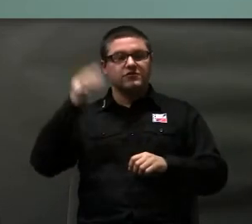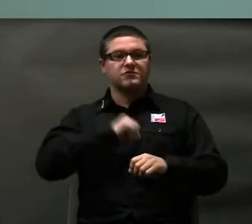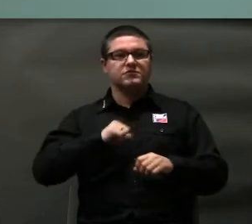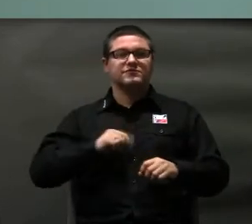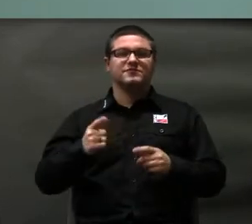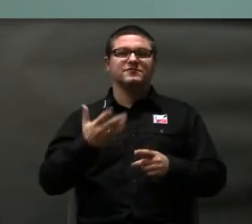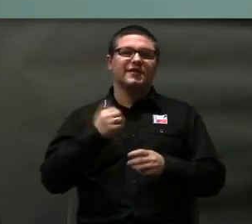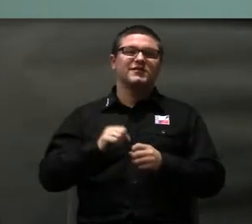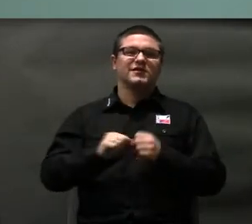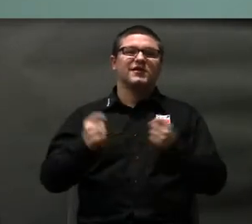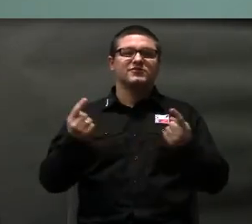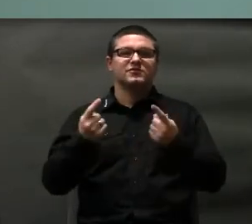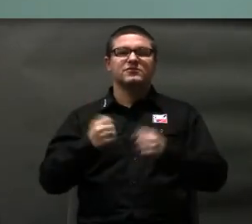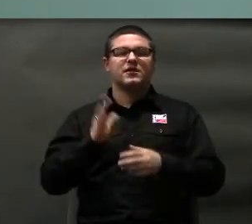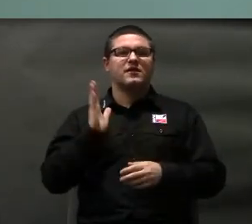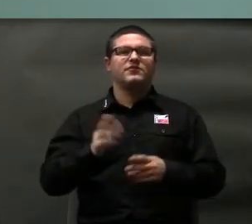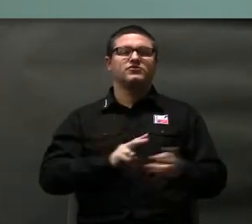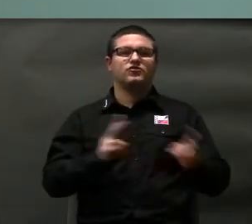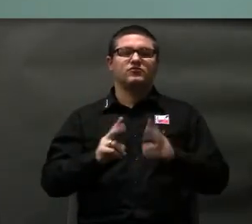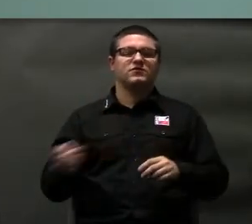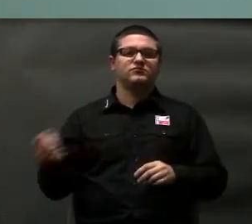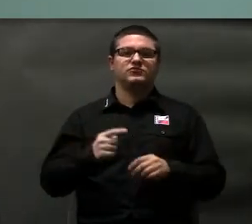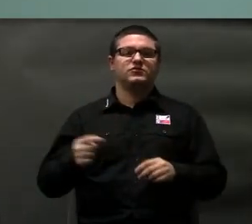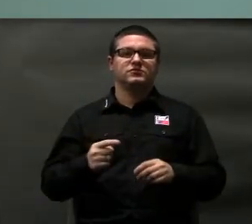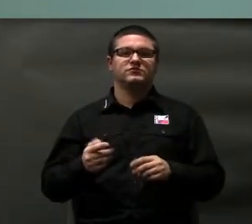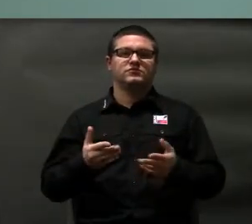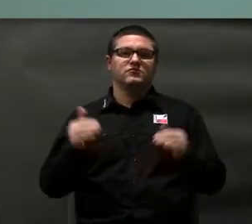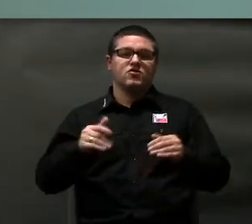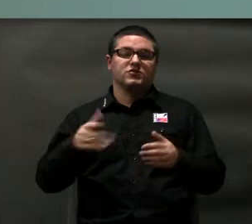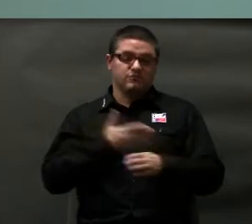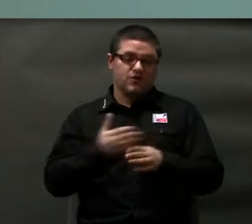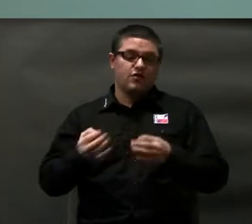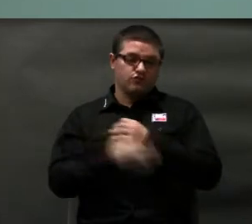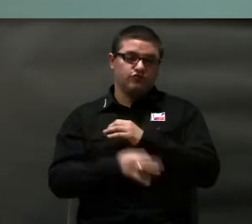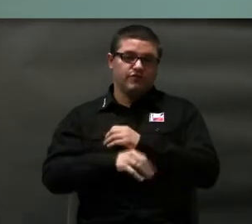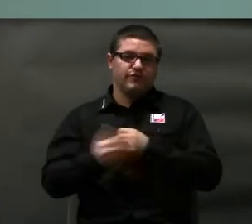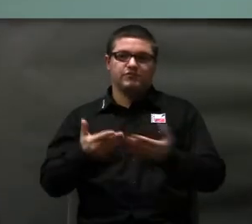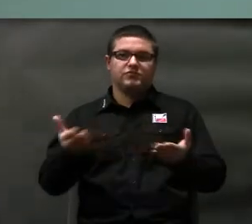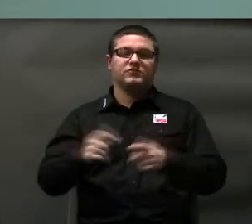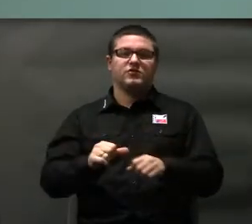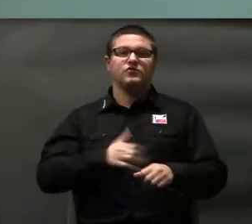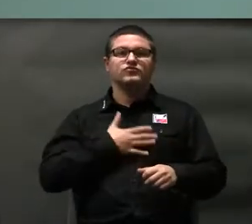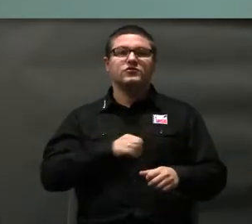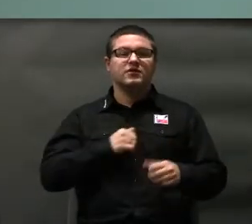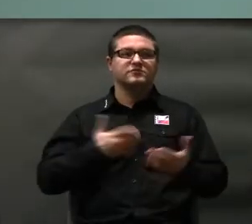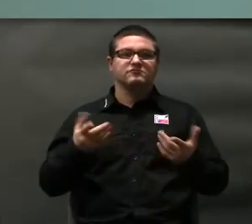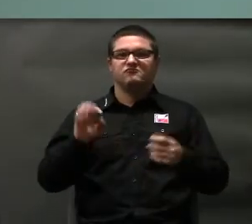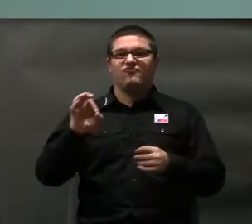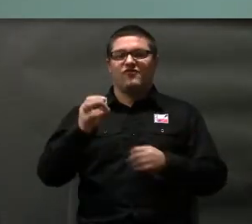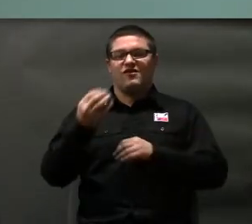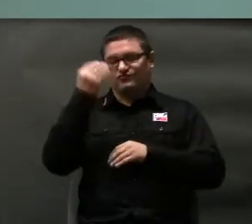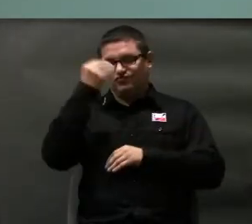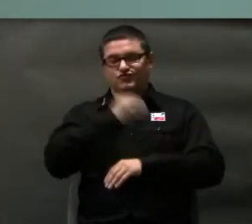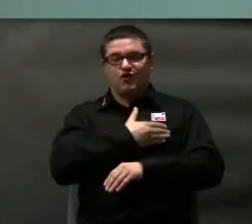no słuchaj jest taka sytuacja, że już nie będzie więcej tłumacz przychodził. Ty możesz oczywiście u nas dalej studiować, no czuj się jak u siebie na uczelni. Natomiast